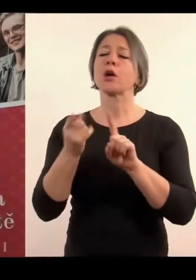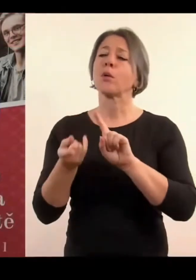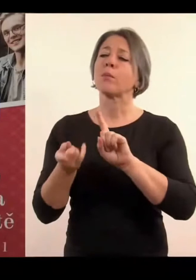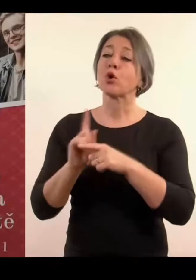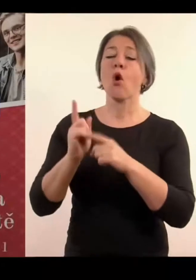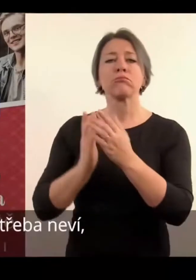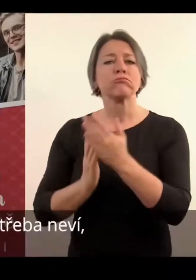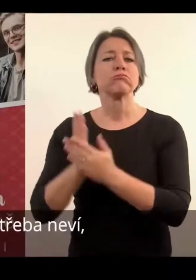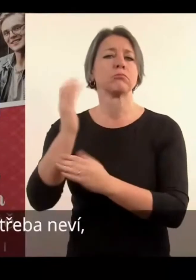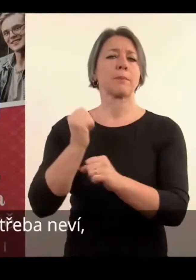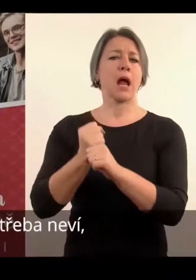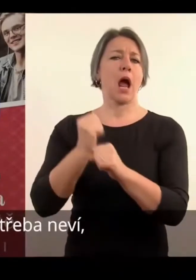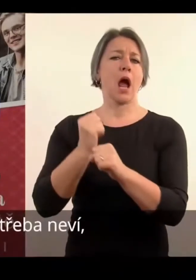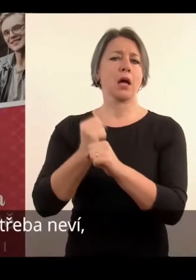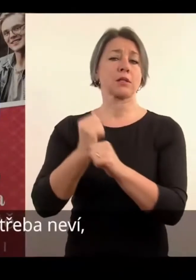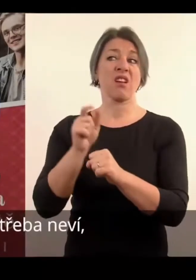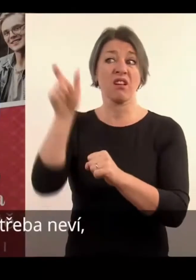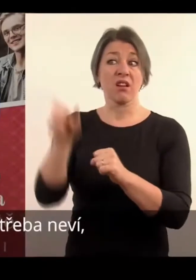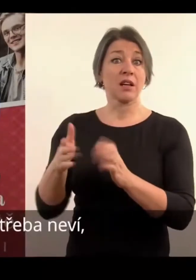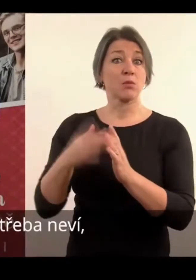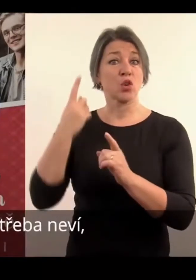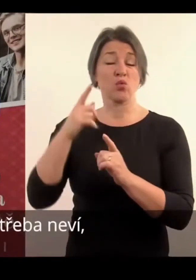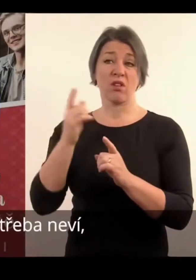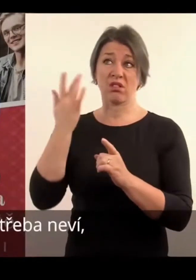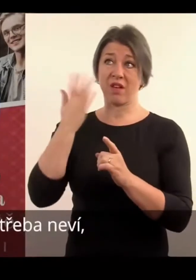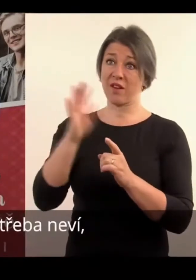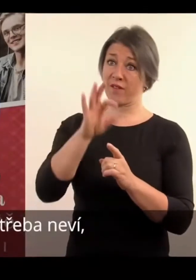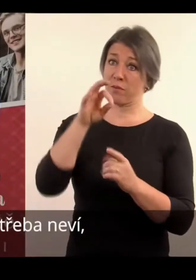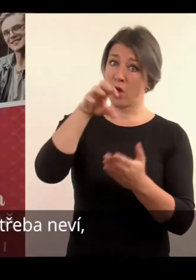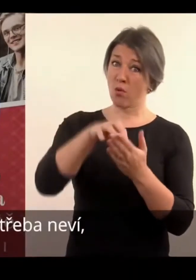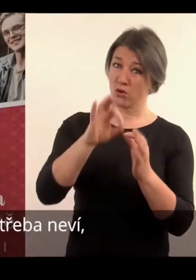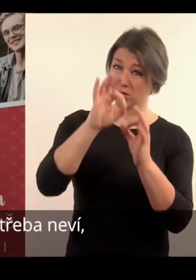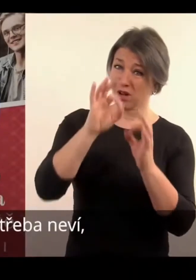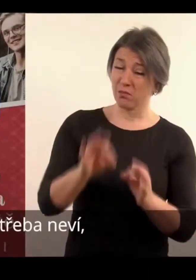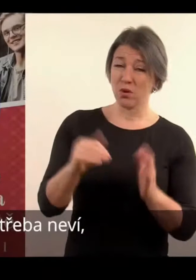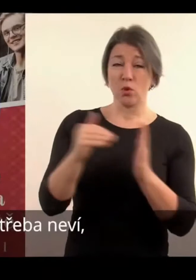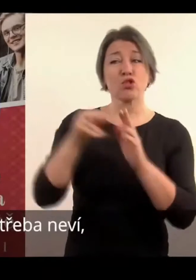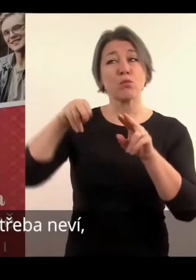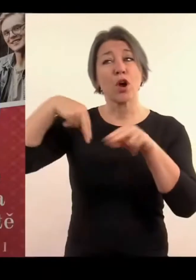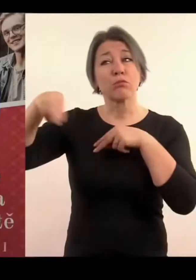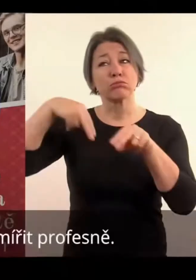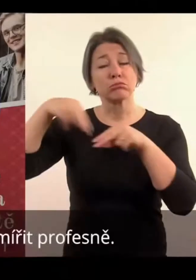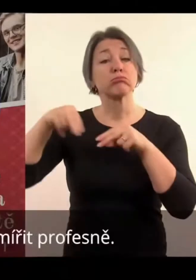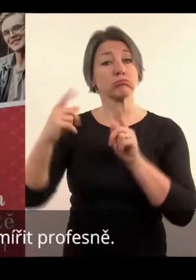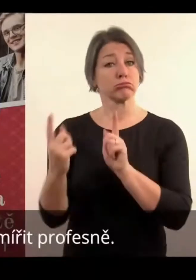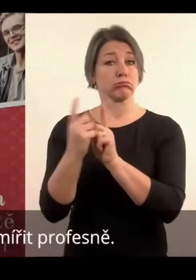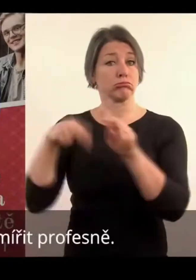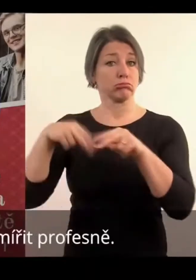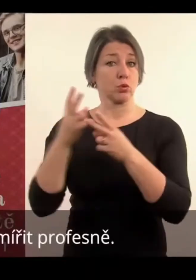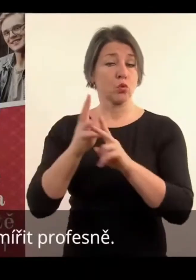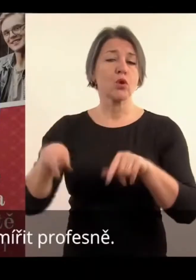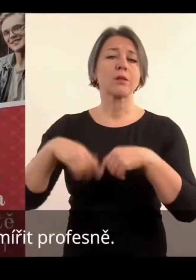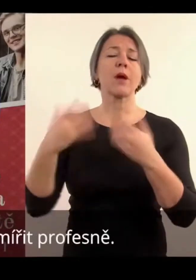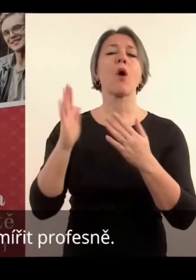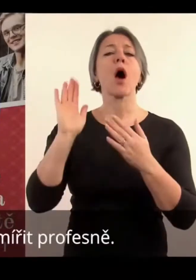kariérní koučování, když student třeba nevíjte, když vybral správný obor nebo chce poradit kámo po studiu